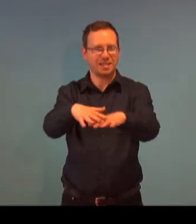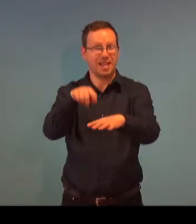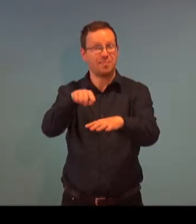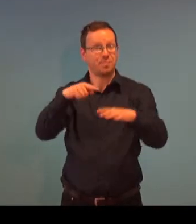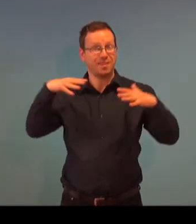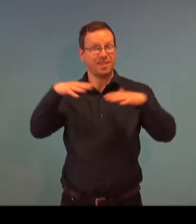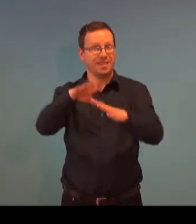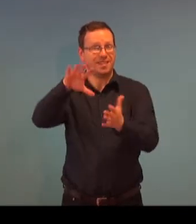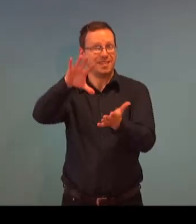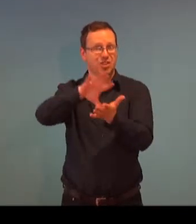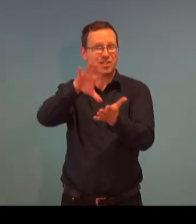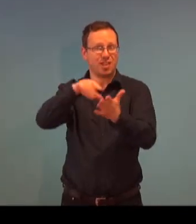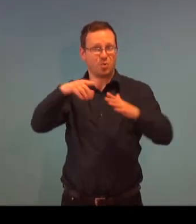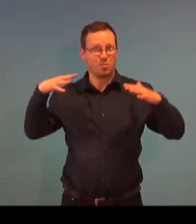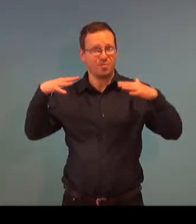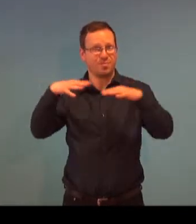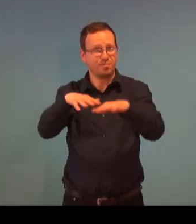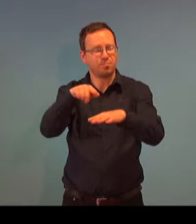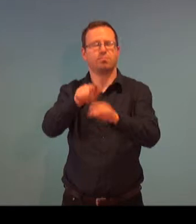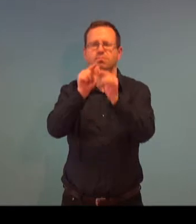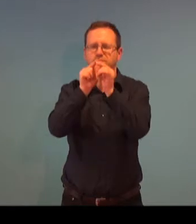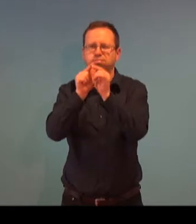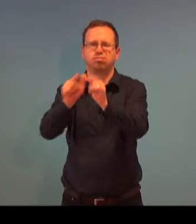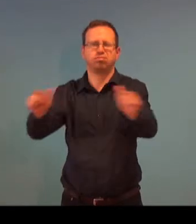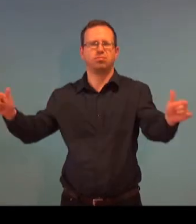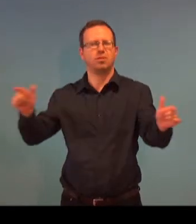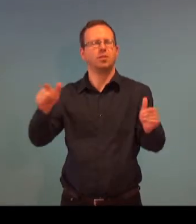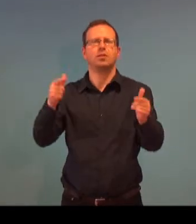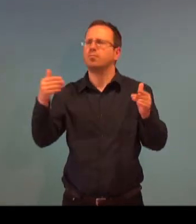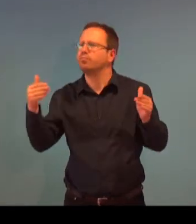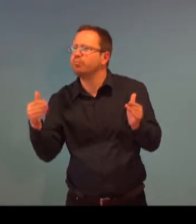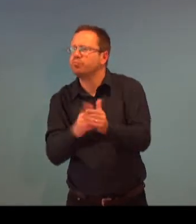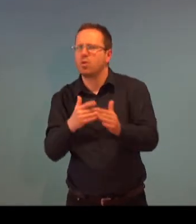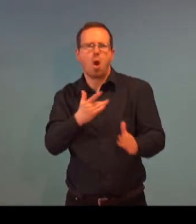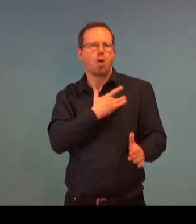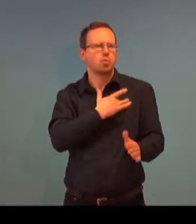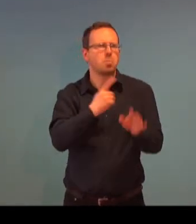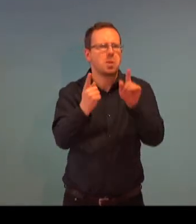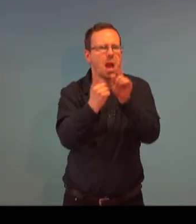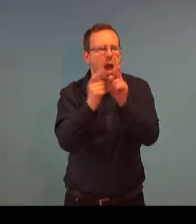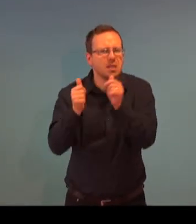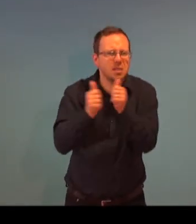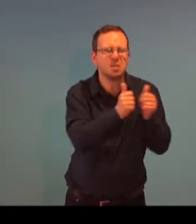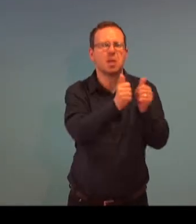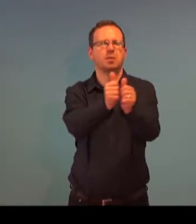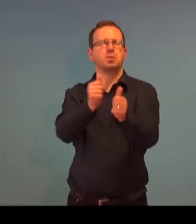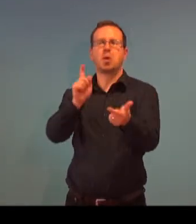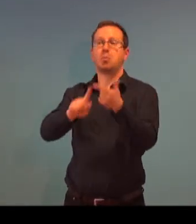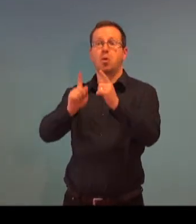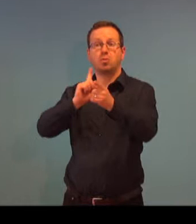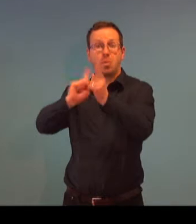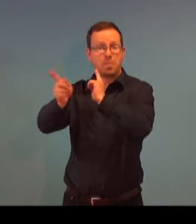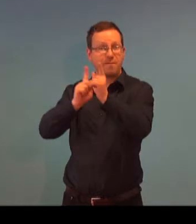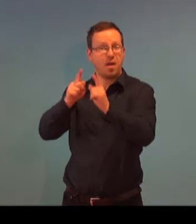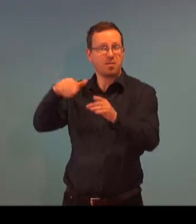integrace, které zajišťuje těmto kolegům od těch běžných potřeb